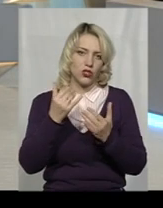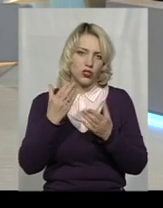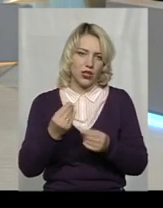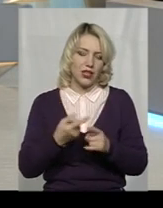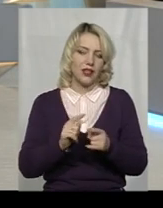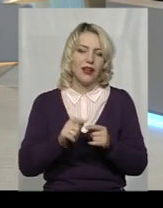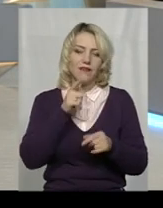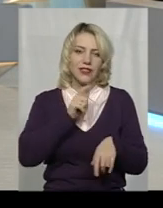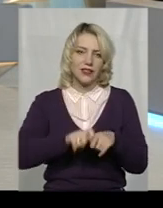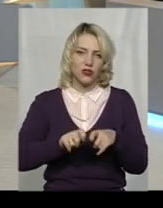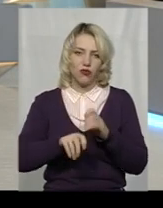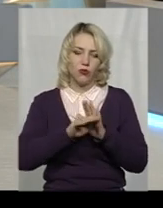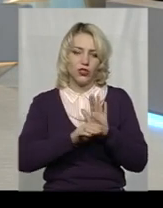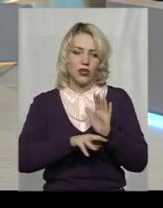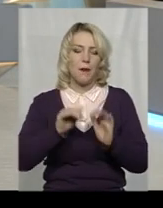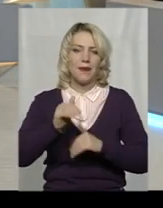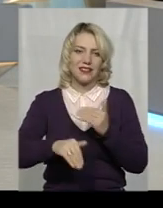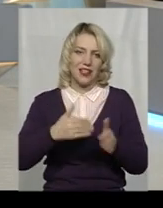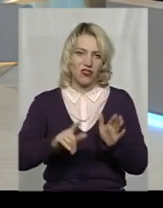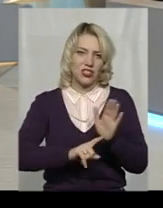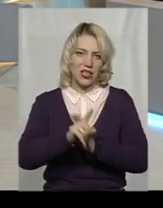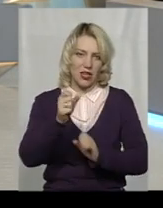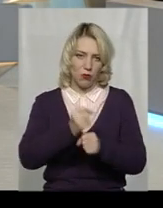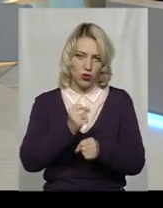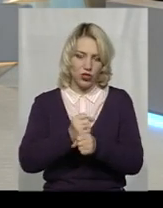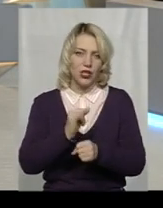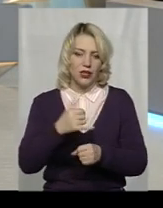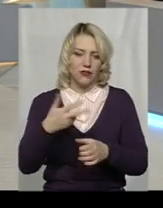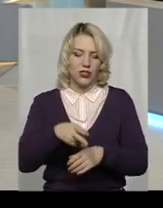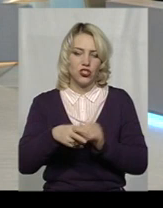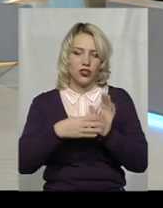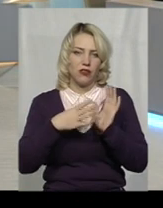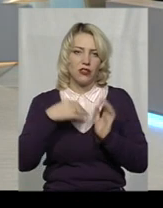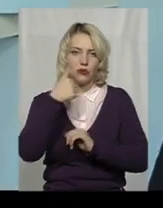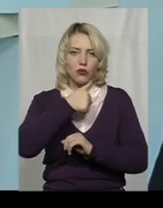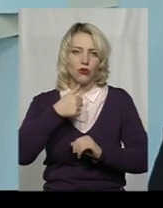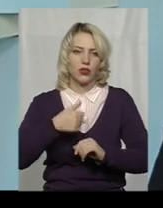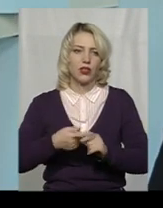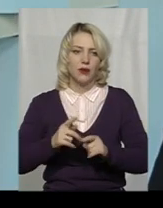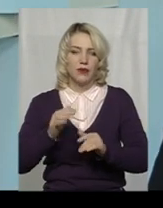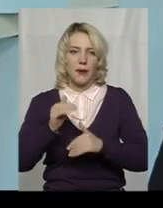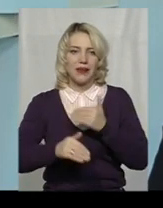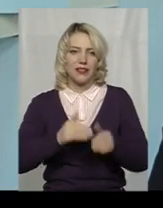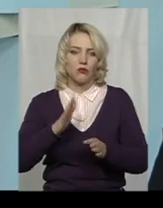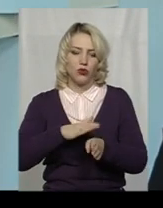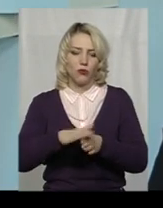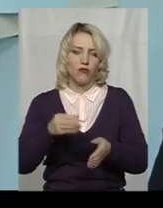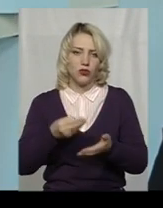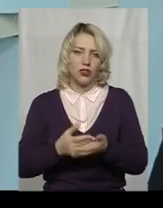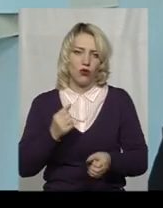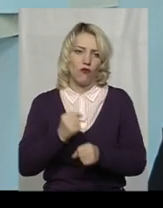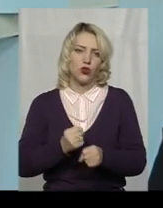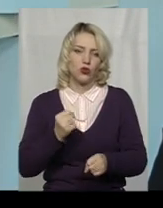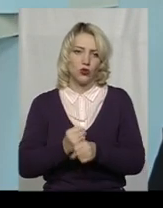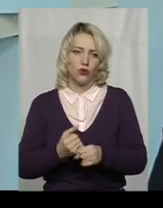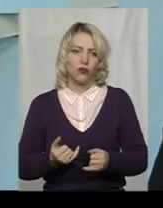тестовому режимі басейн запущений, і з 2019 року, тобто, даний басейн буде повноцінно функціонувати